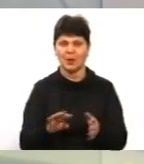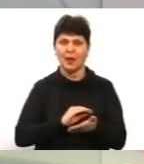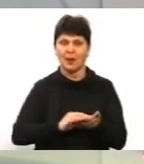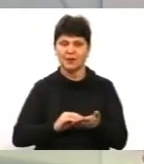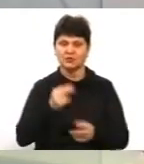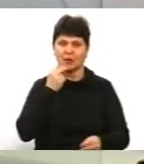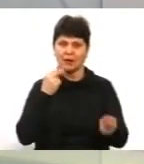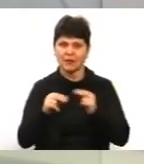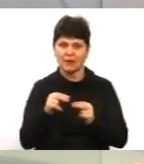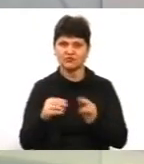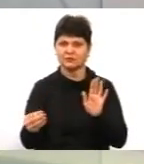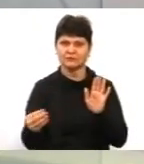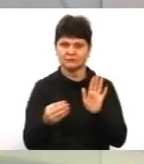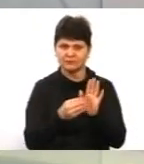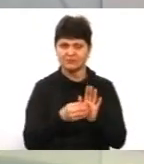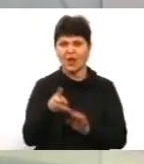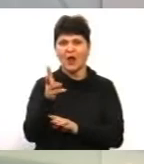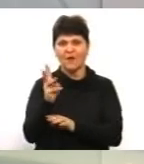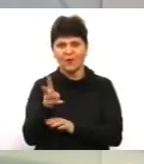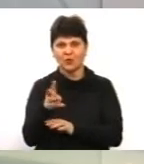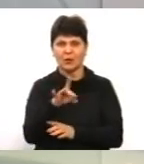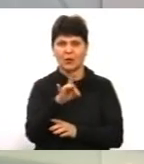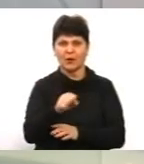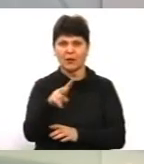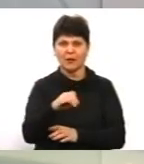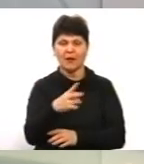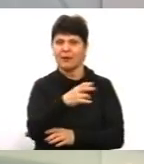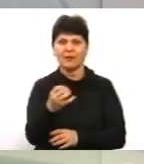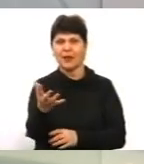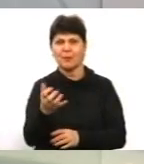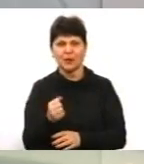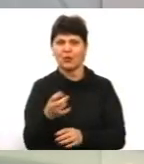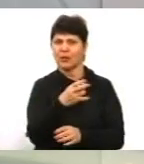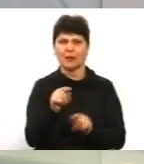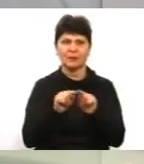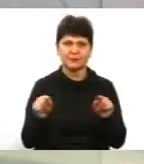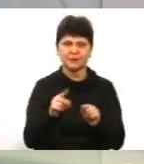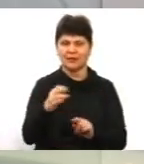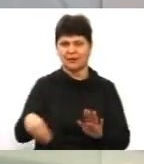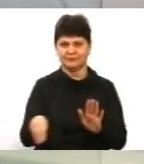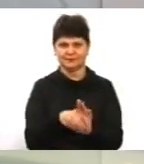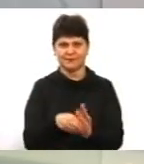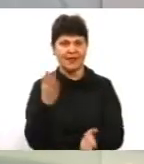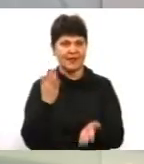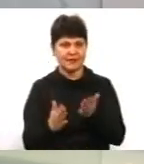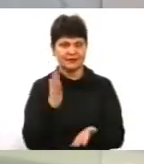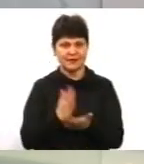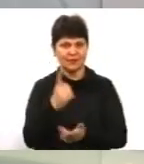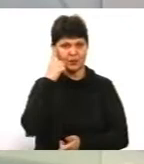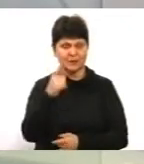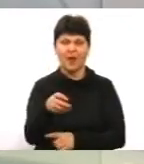встановлювати стаціонарні фоторадари, вони не беруть та не провокують на хабаря. Якщо є попередження про фото